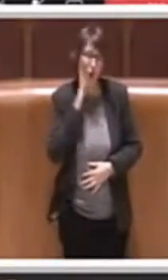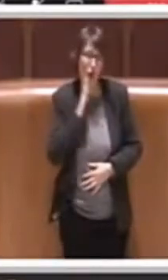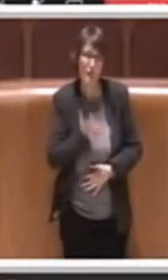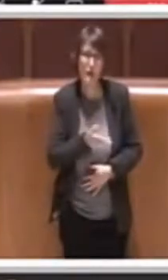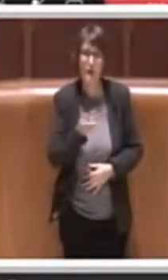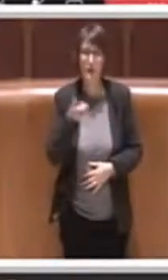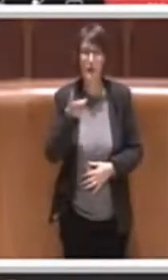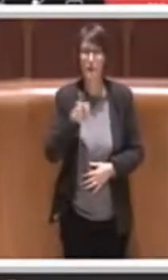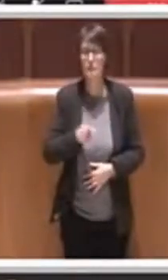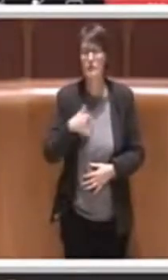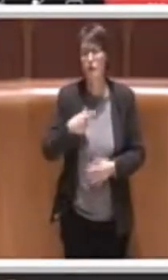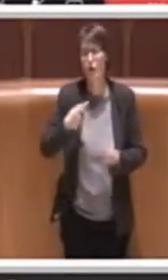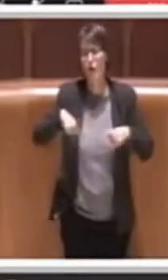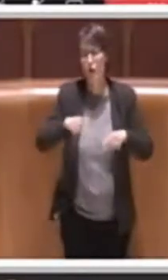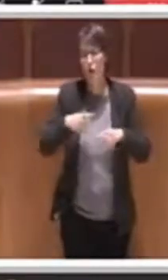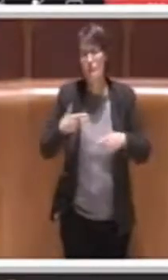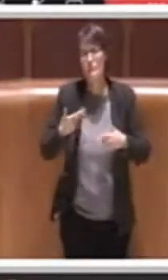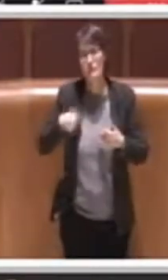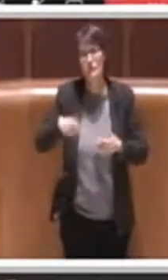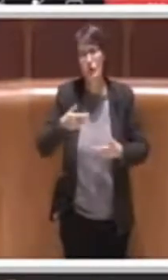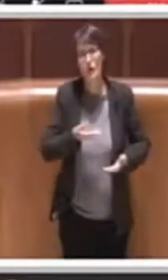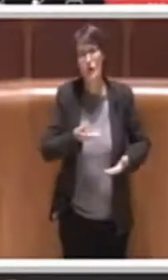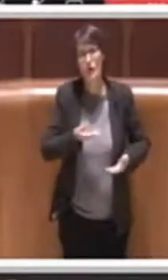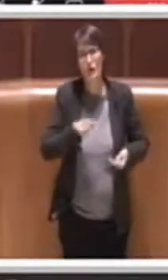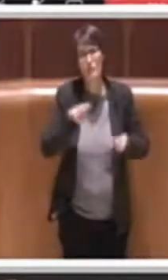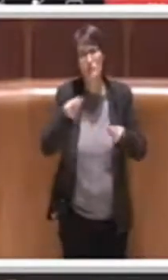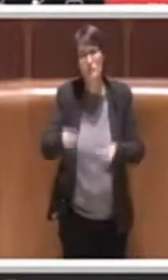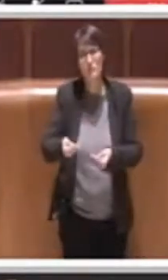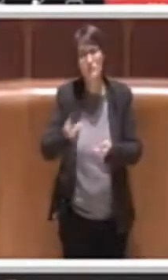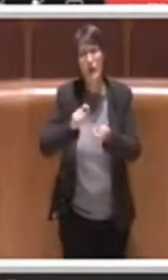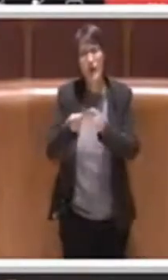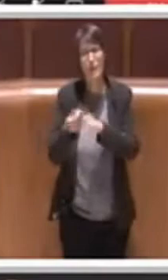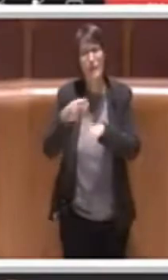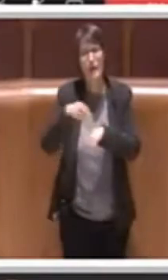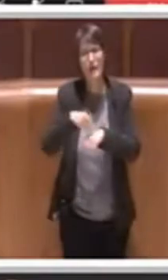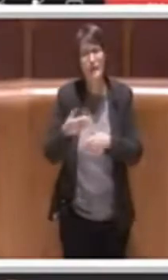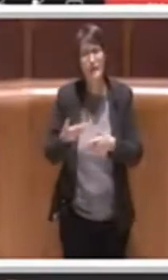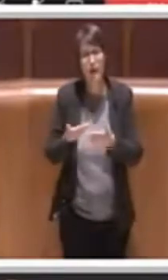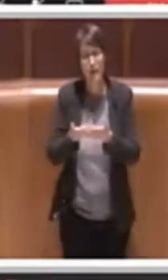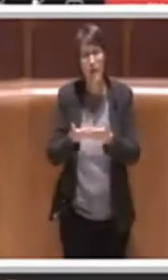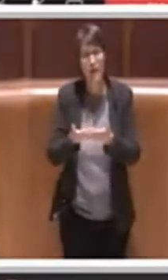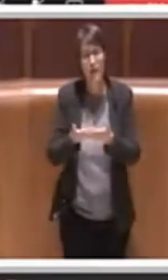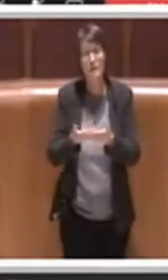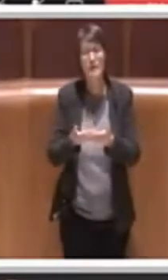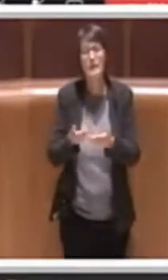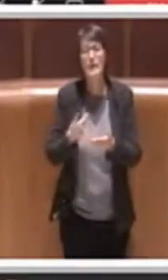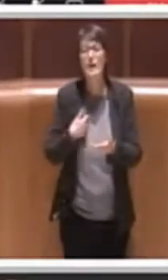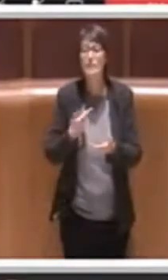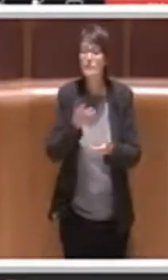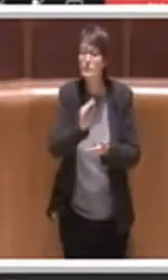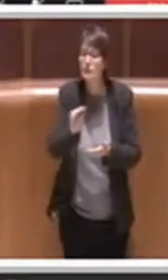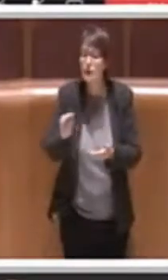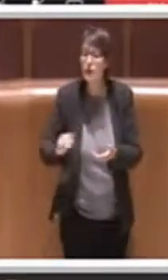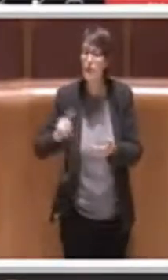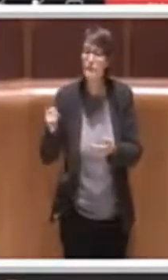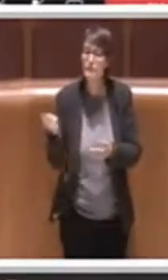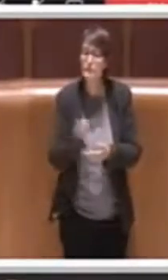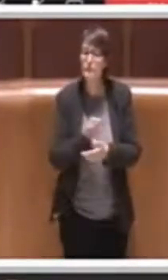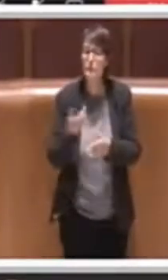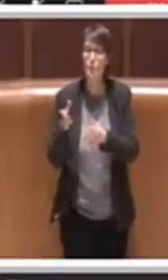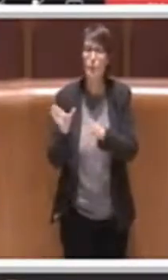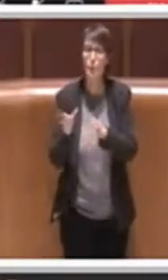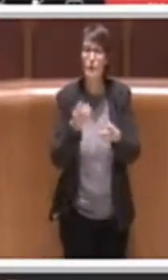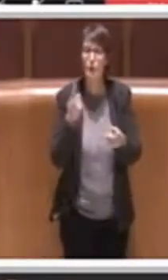con preghiera di essere sottoscritti da tutti quanti le forze politiche ed erano presenti anche i sindacati ed